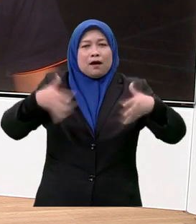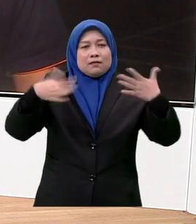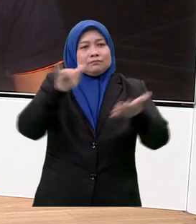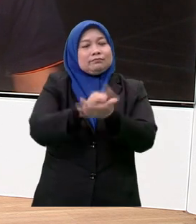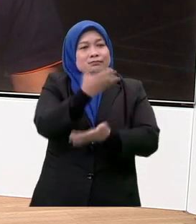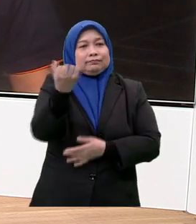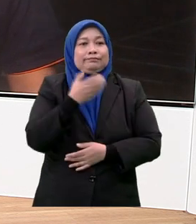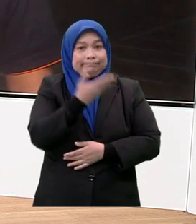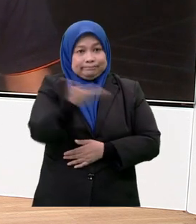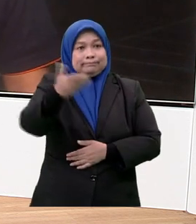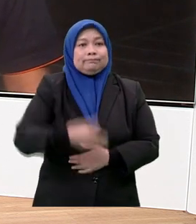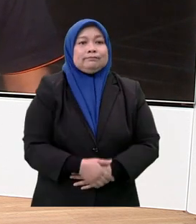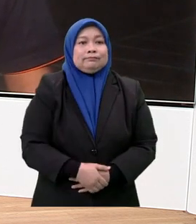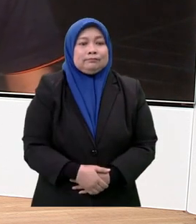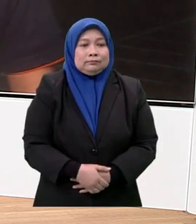Silakan Ridhauddin.